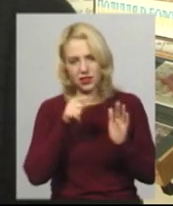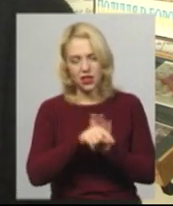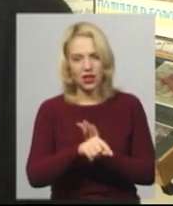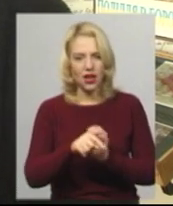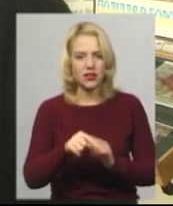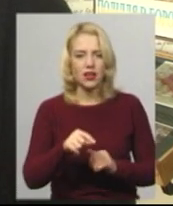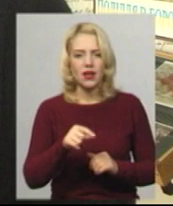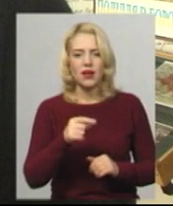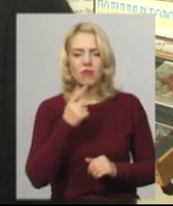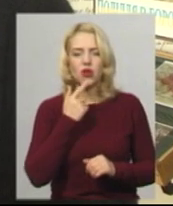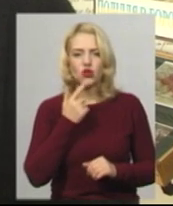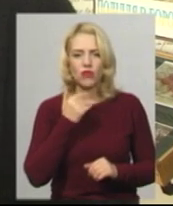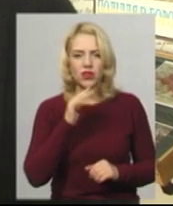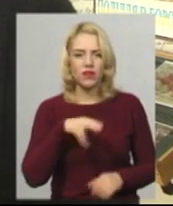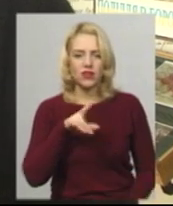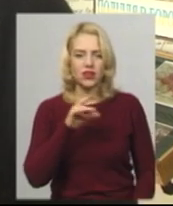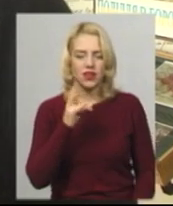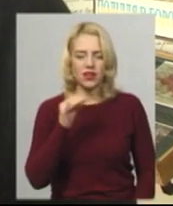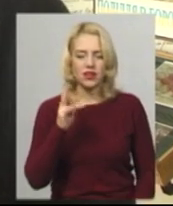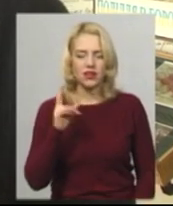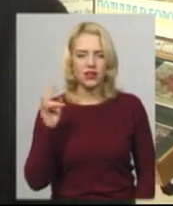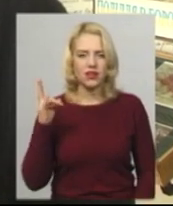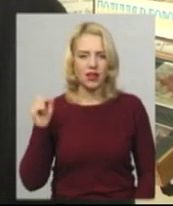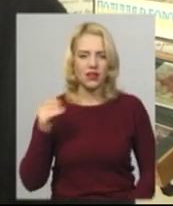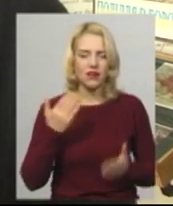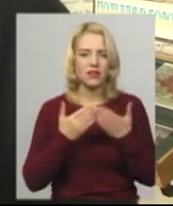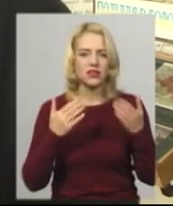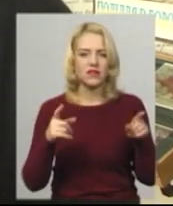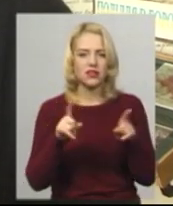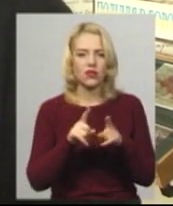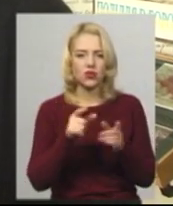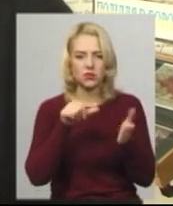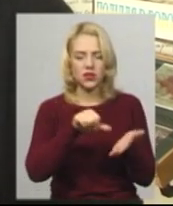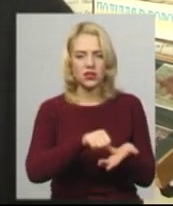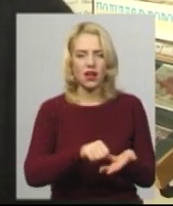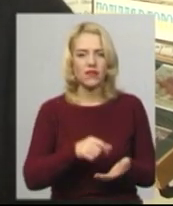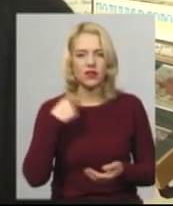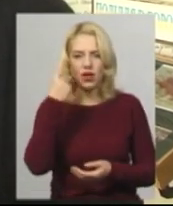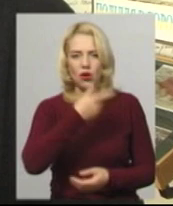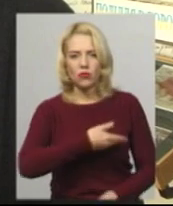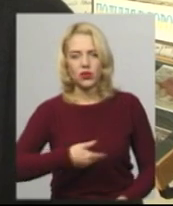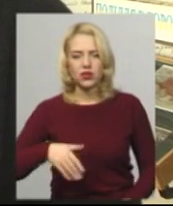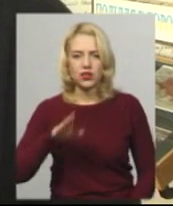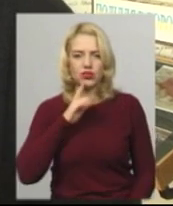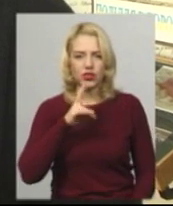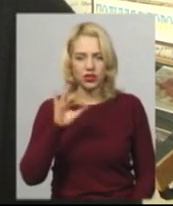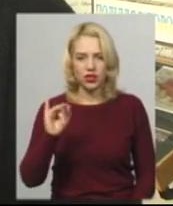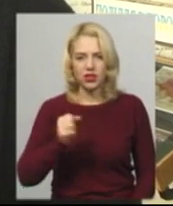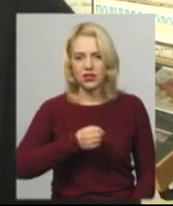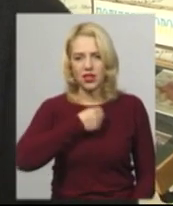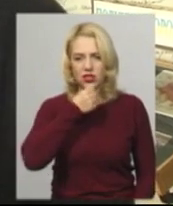Денікіна. На виставці також представлені портрети жінки, старшини